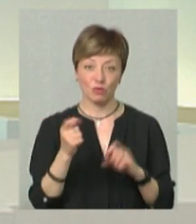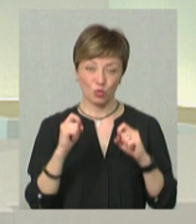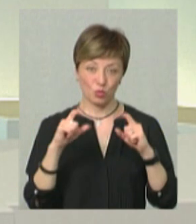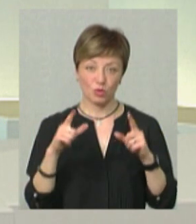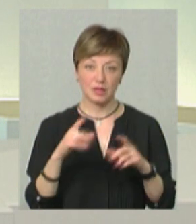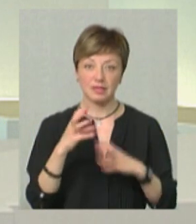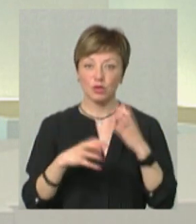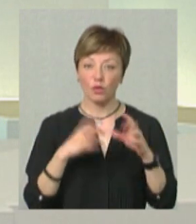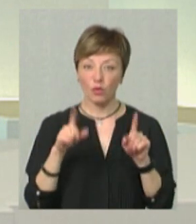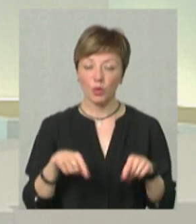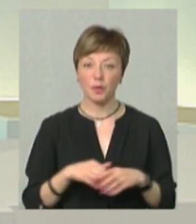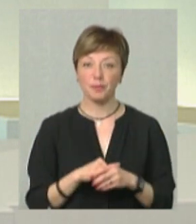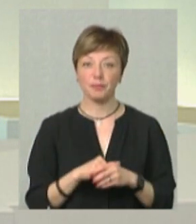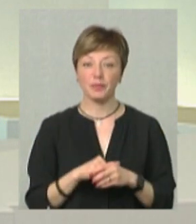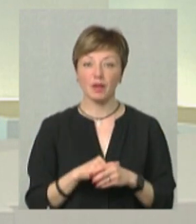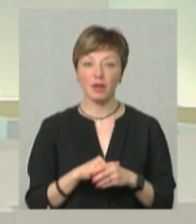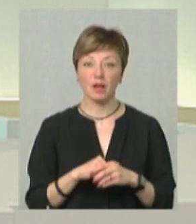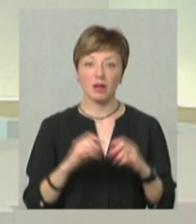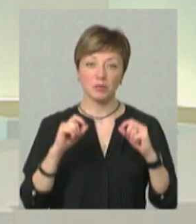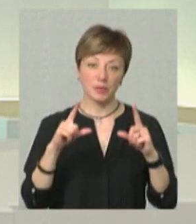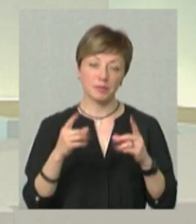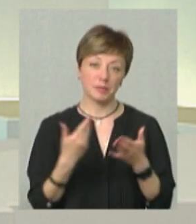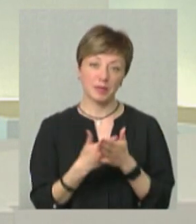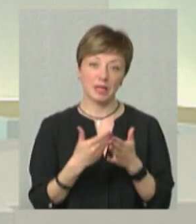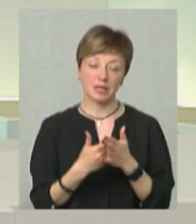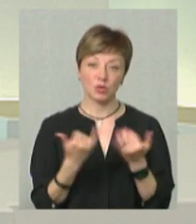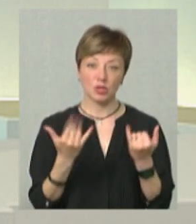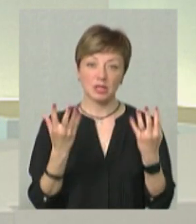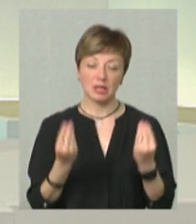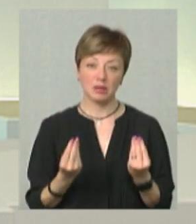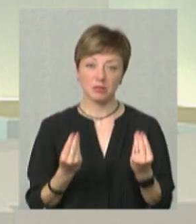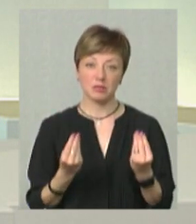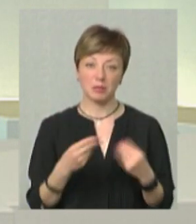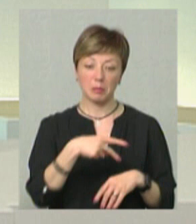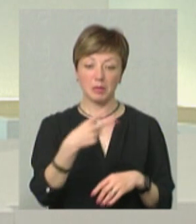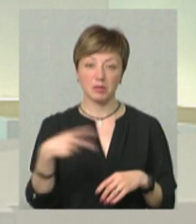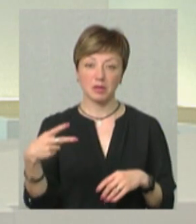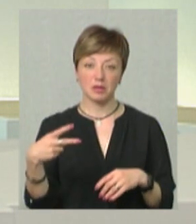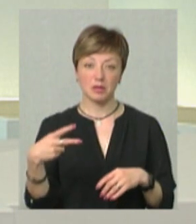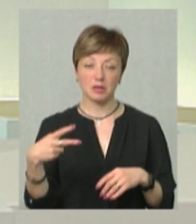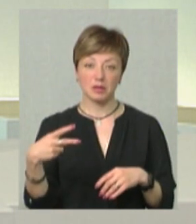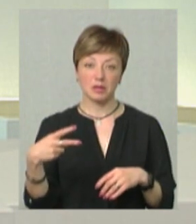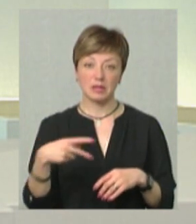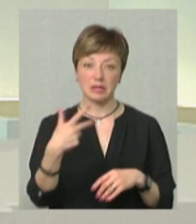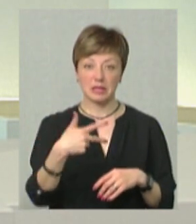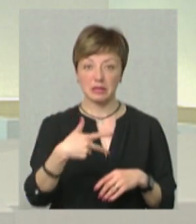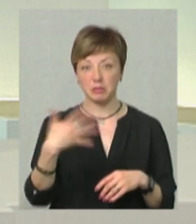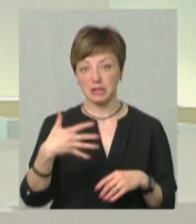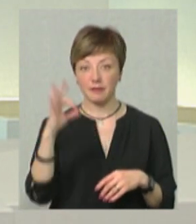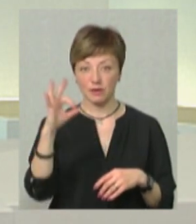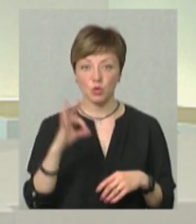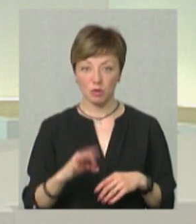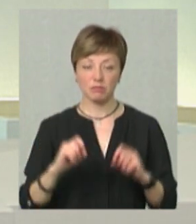навіть світовою, піднялося десь на відсотків на сьогоднішній день на відсотків 30-50.